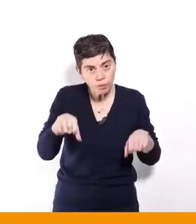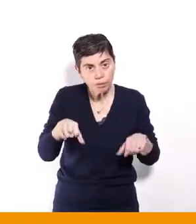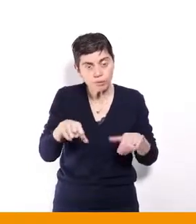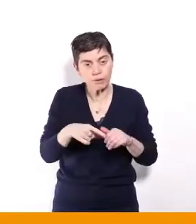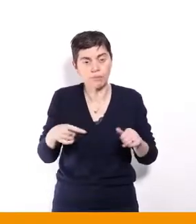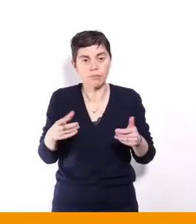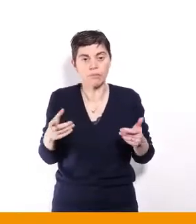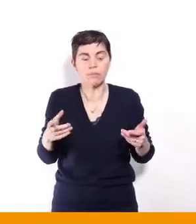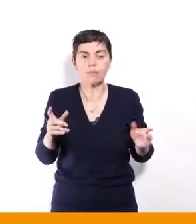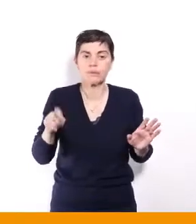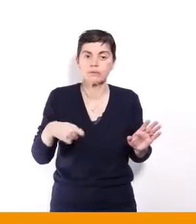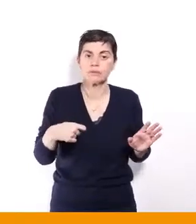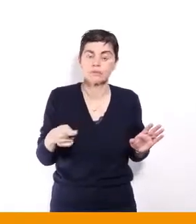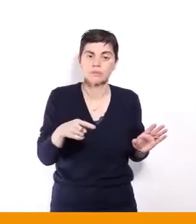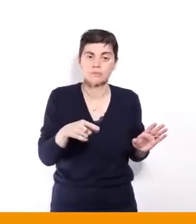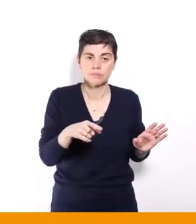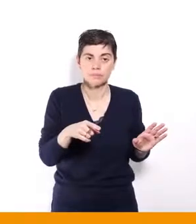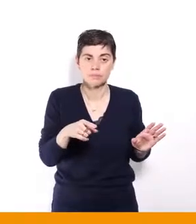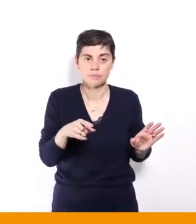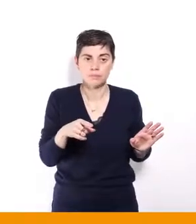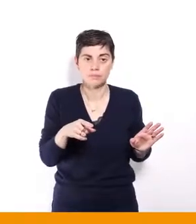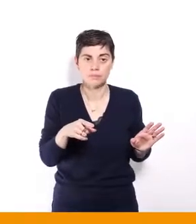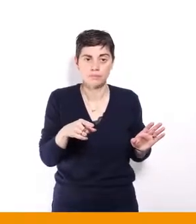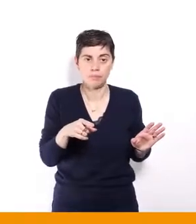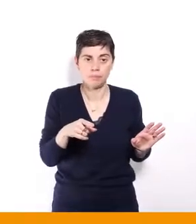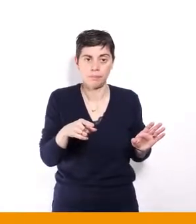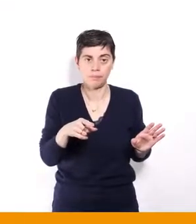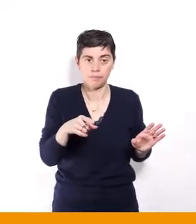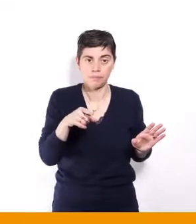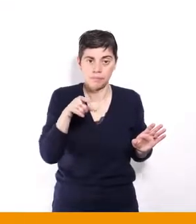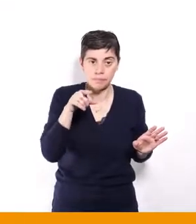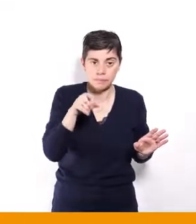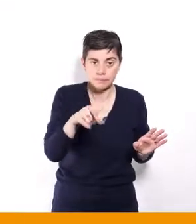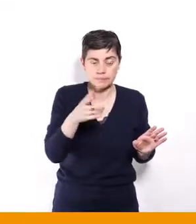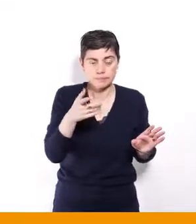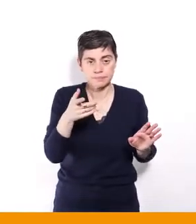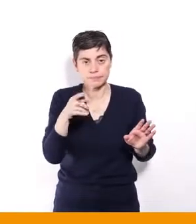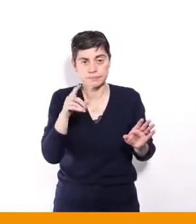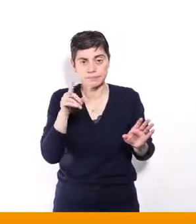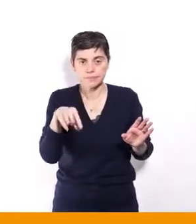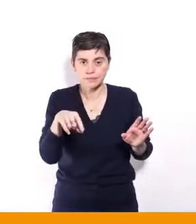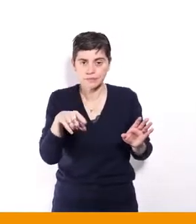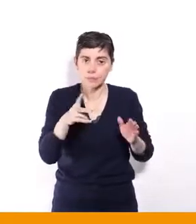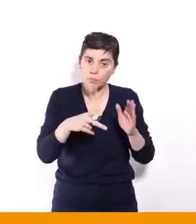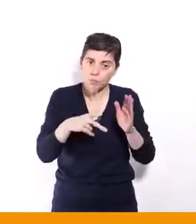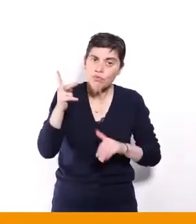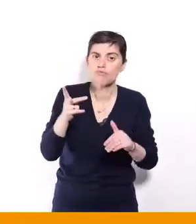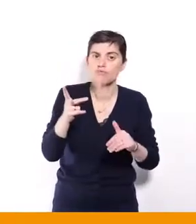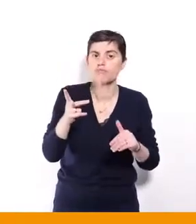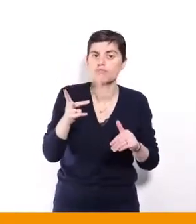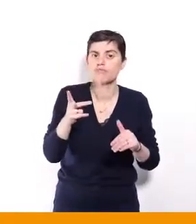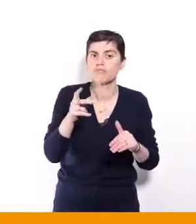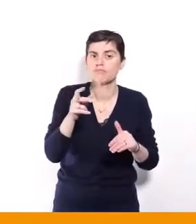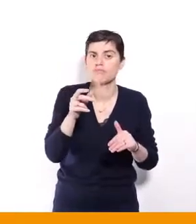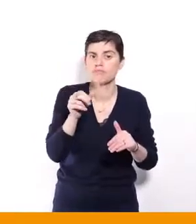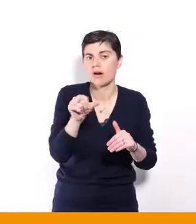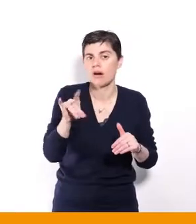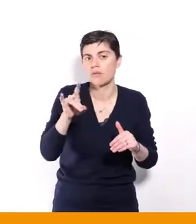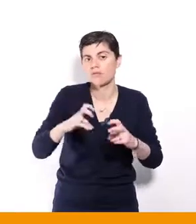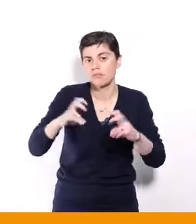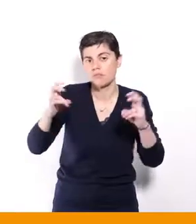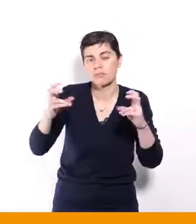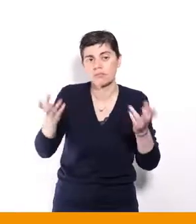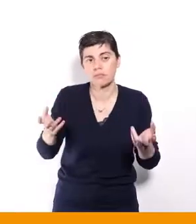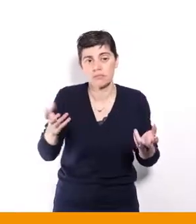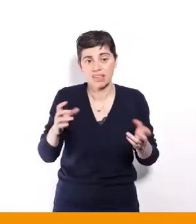l'allocation actuelle pour subvenir vraiment à ces besoins, mais rien que de dire, finalement, on la calcule en fonction